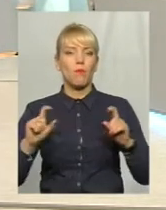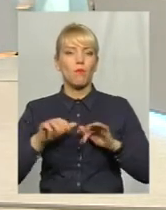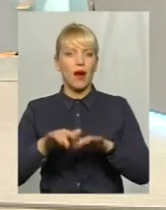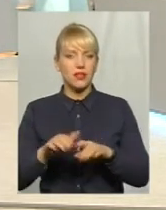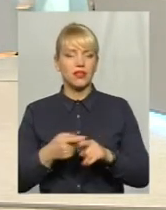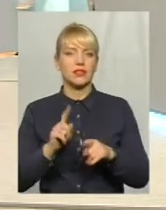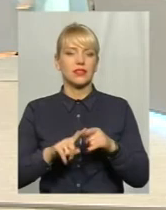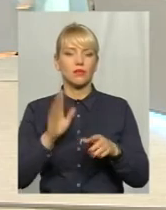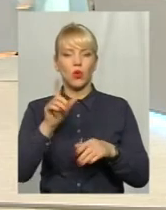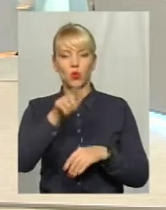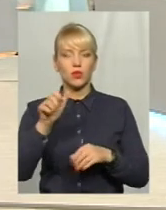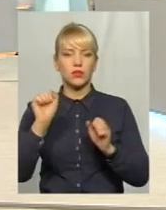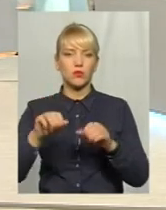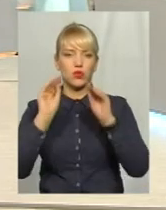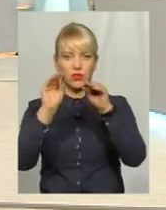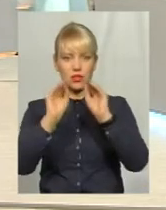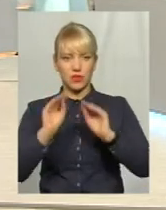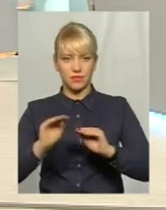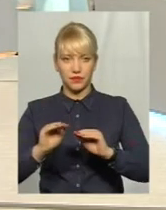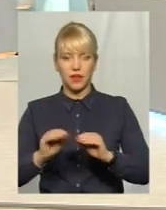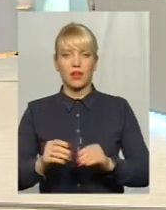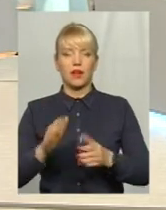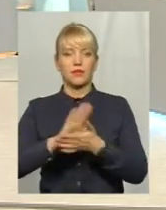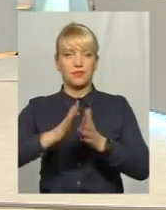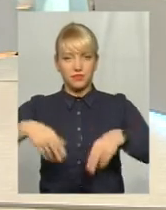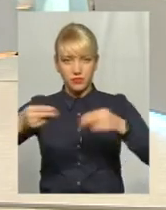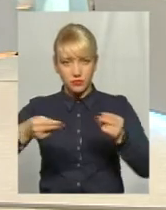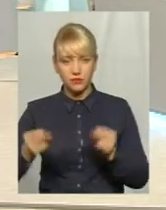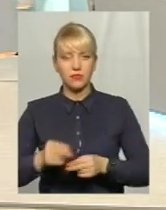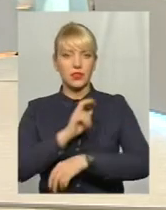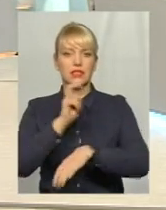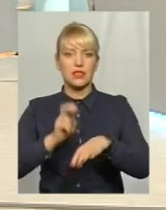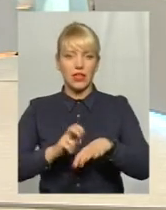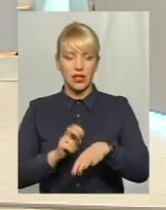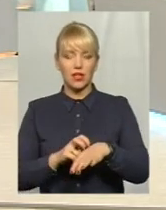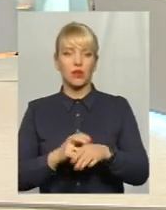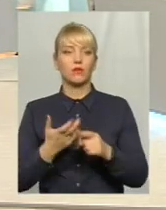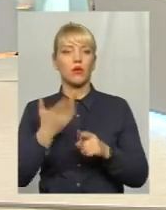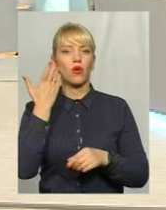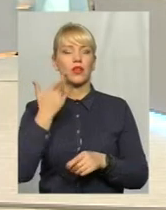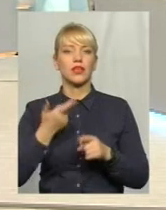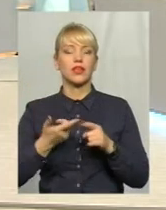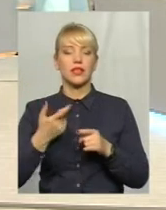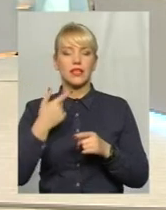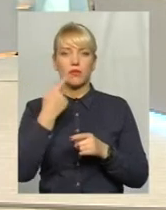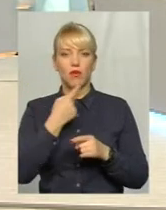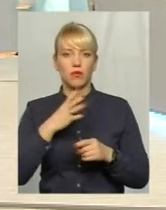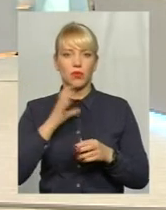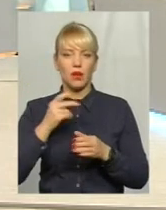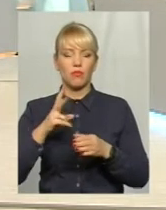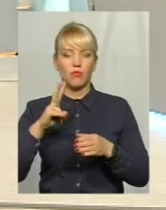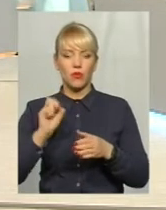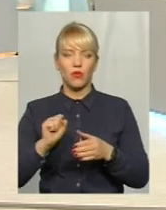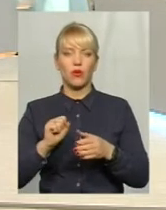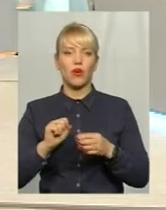декларації з лікарем. Коли це мова йшла про цю приписну кампанію, вже була